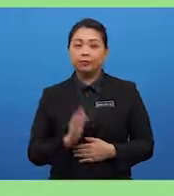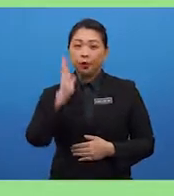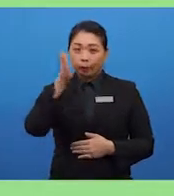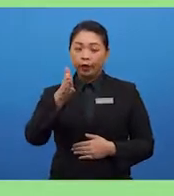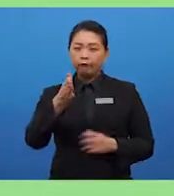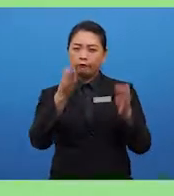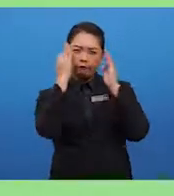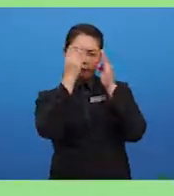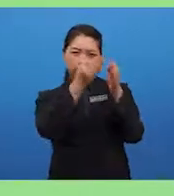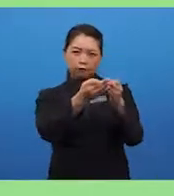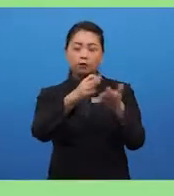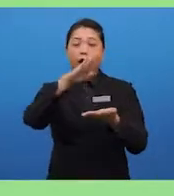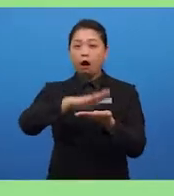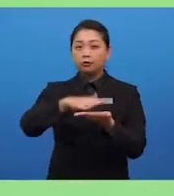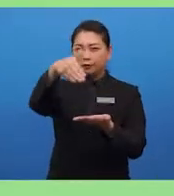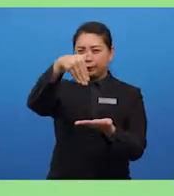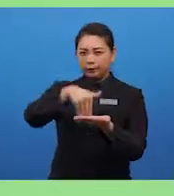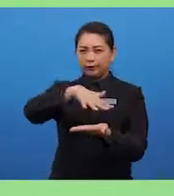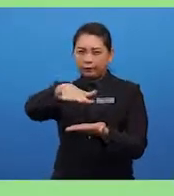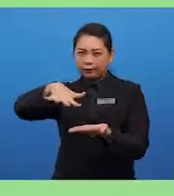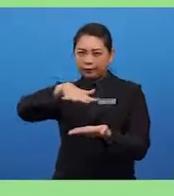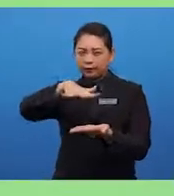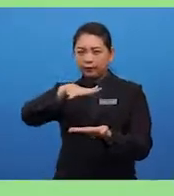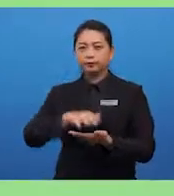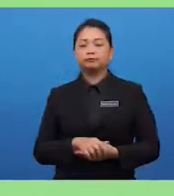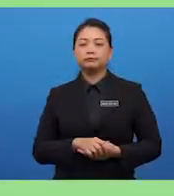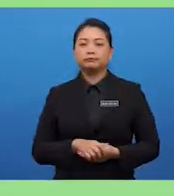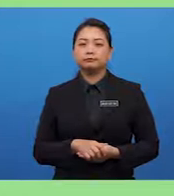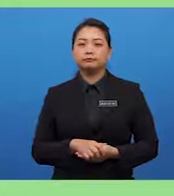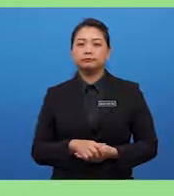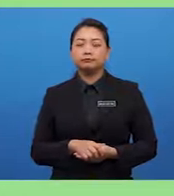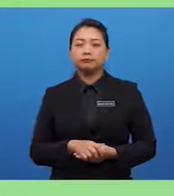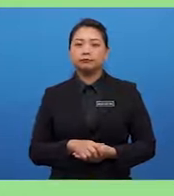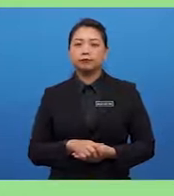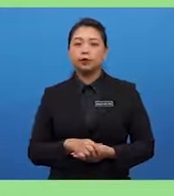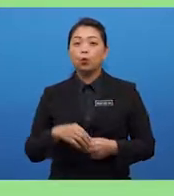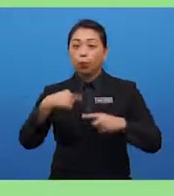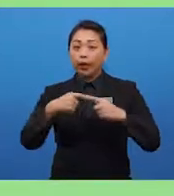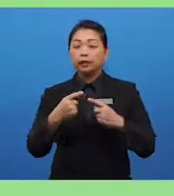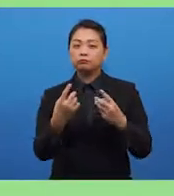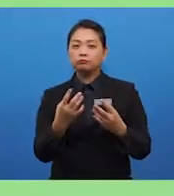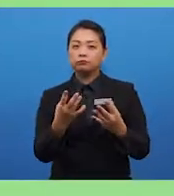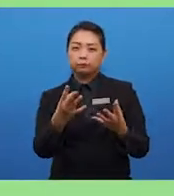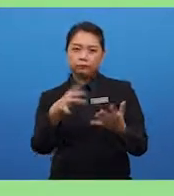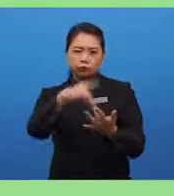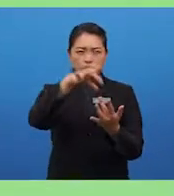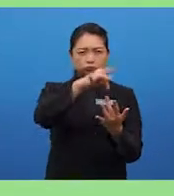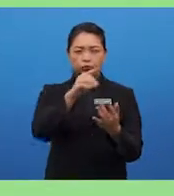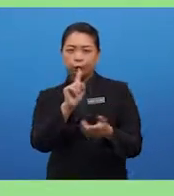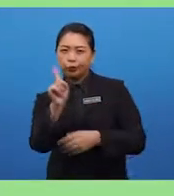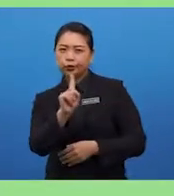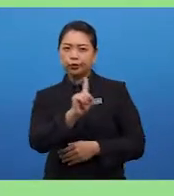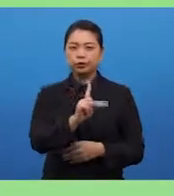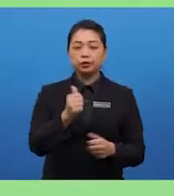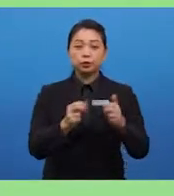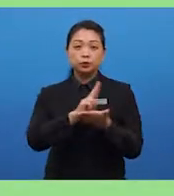on the availability of facilities when deciding which university to